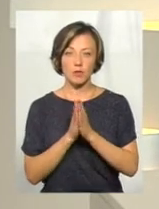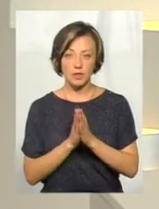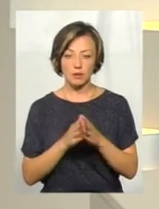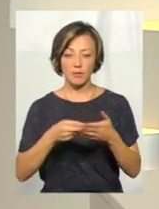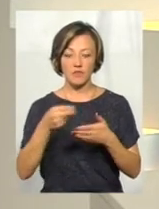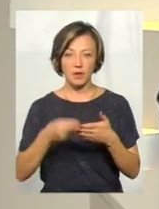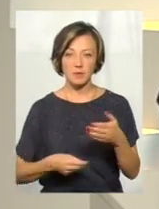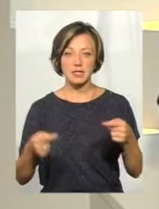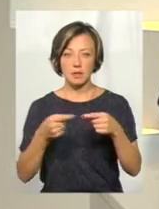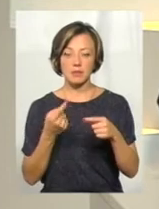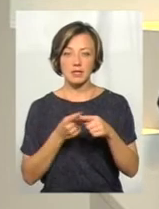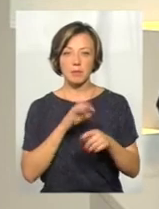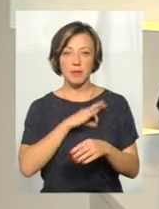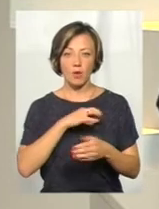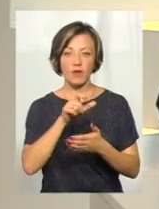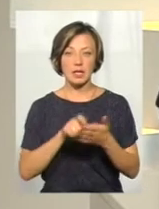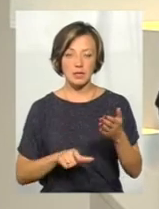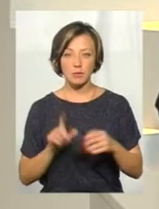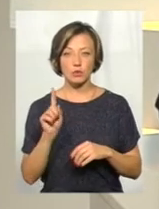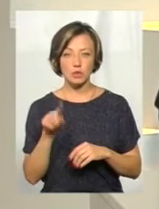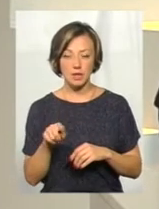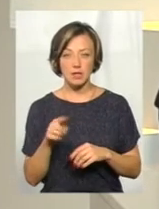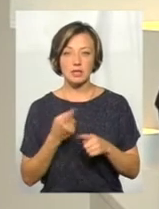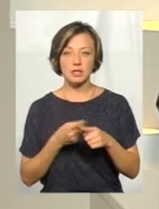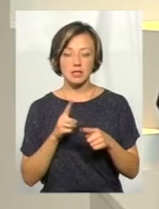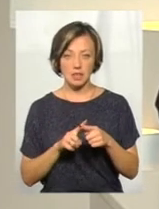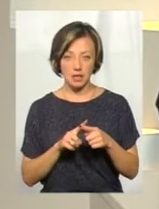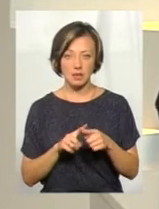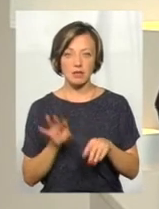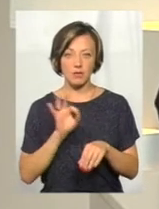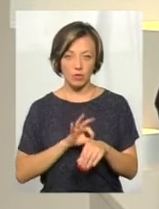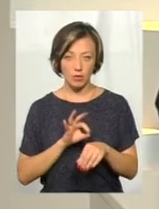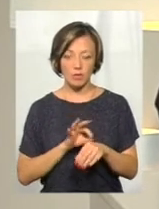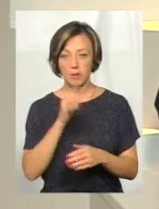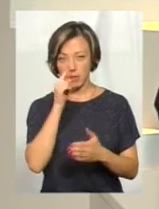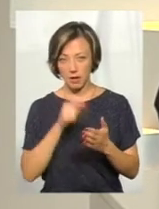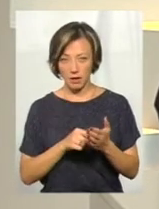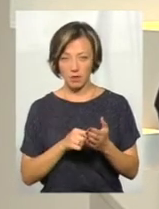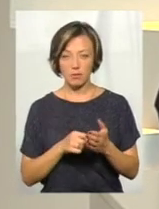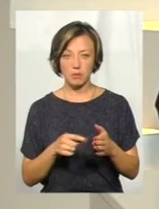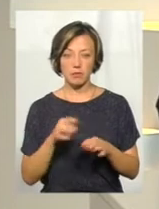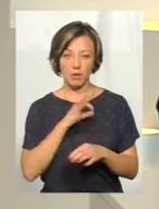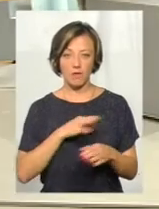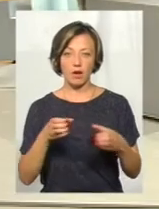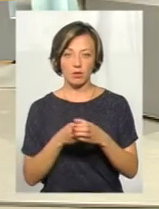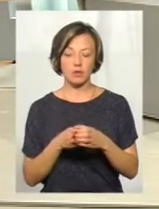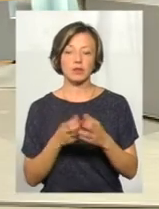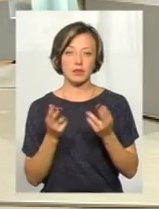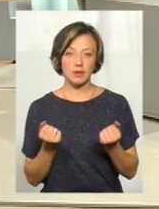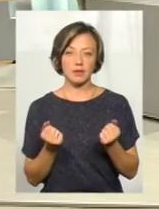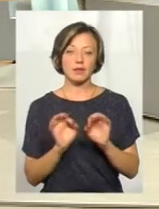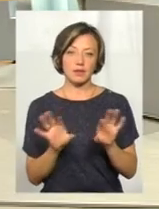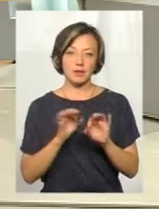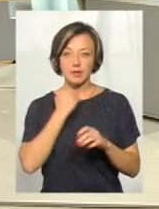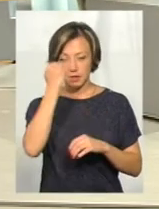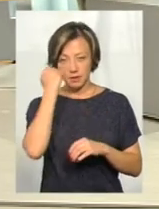щоб виписали саме цей пільговий рецепт, оскільки це захворювання підпадає під пільгову категорію. Дуже дякую, що ви